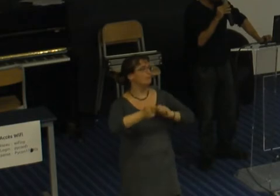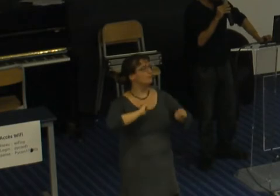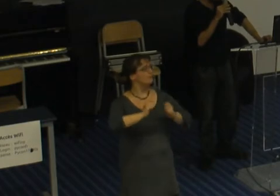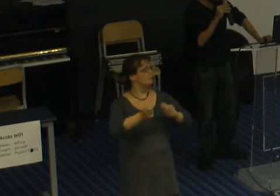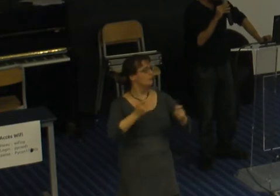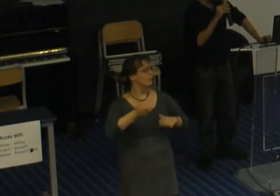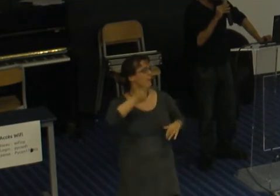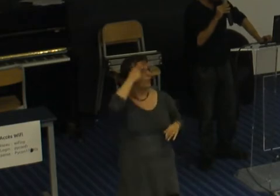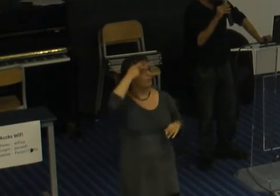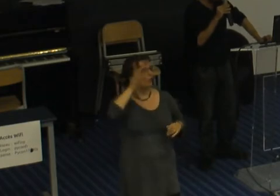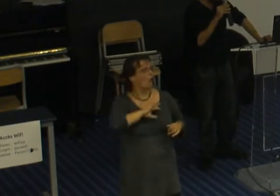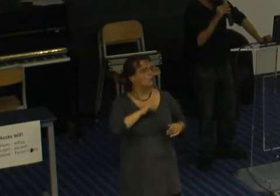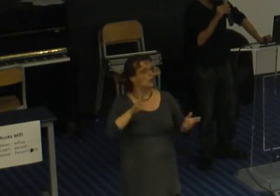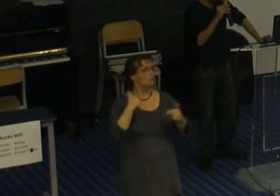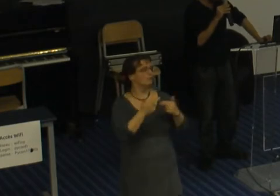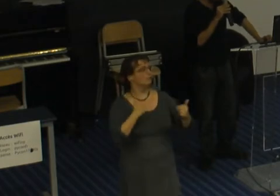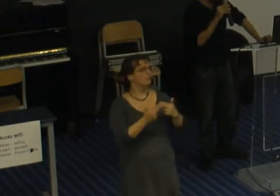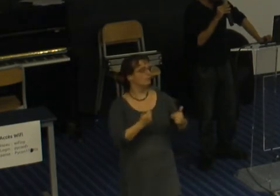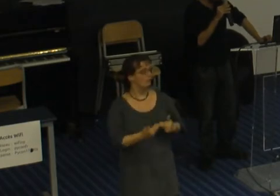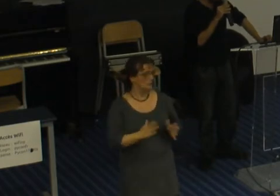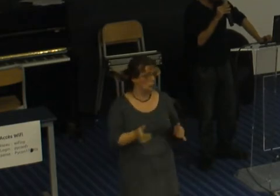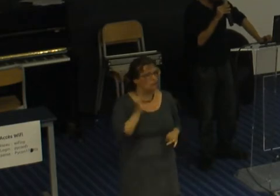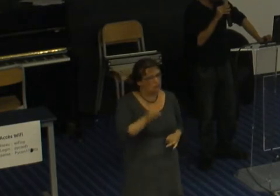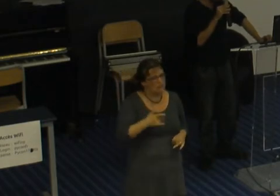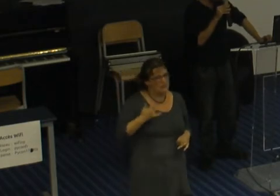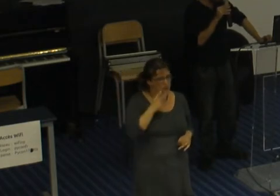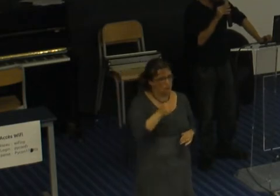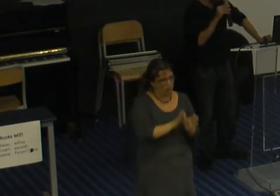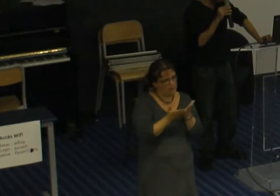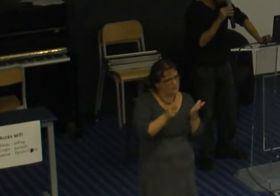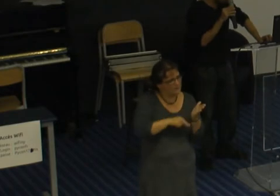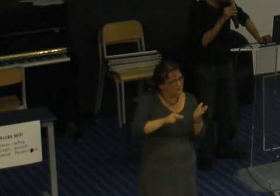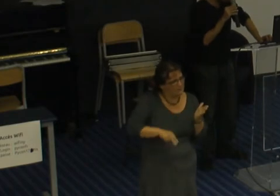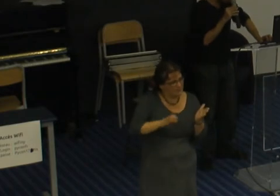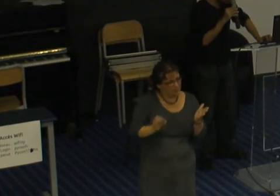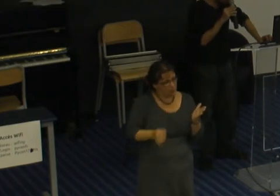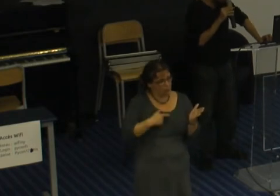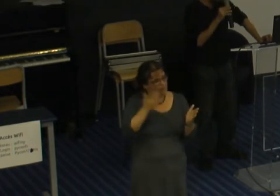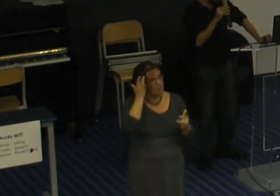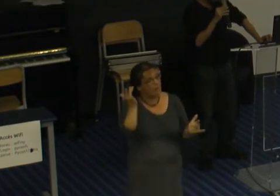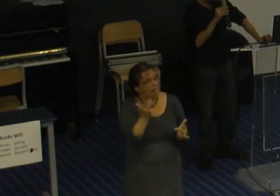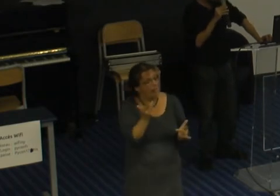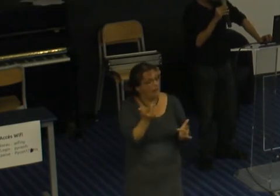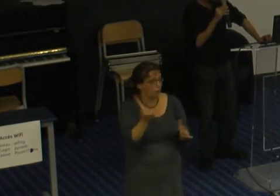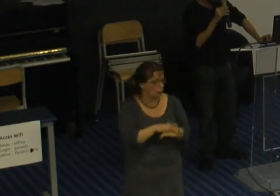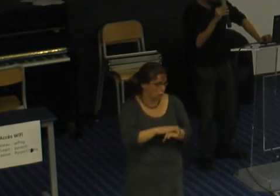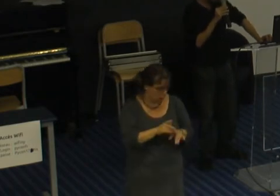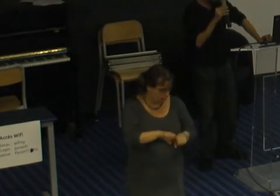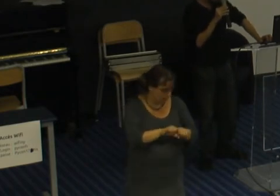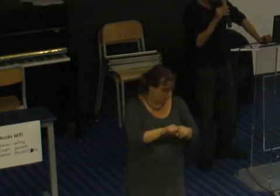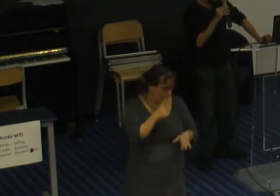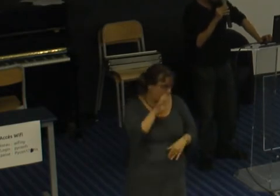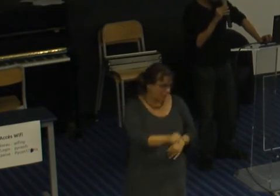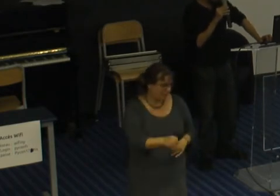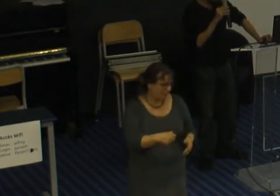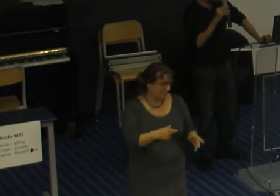présente toutes ces astuces bon dans le but de les démonter forcément mais c'est des vraies astuces qui